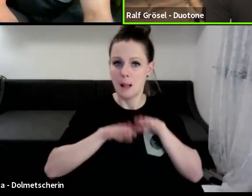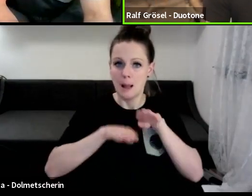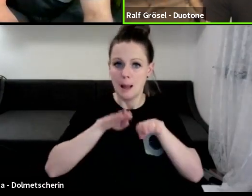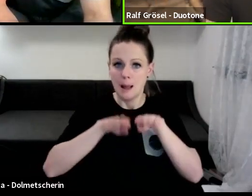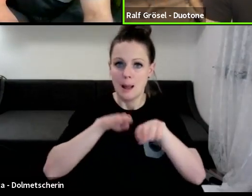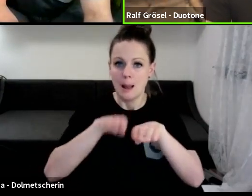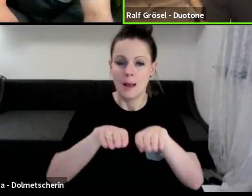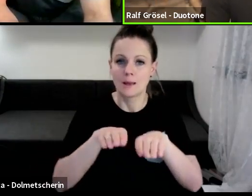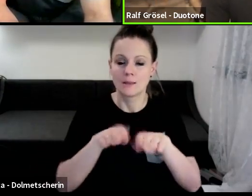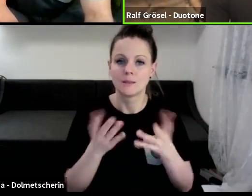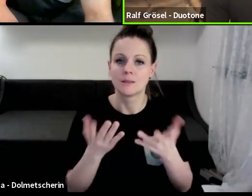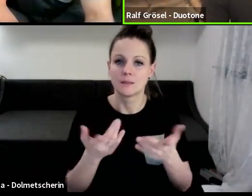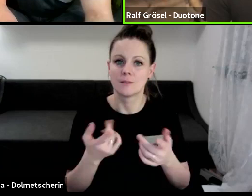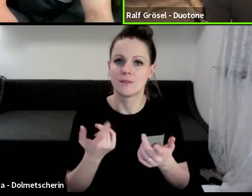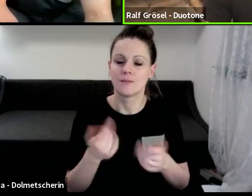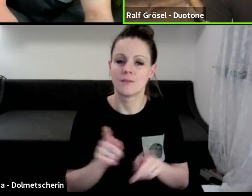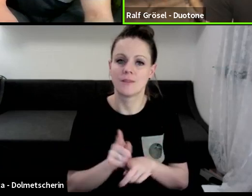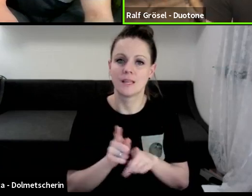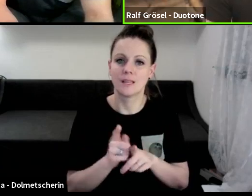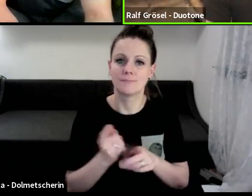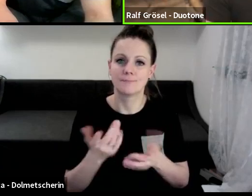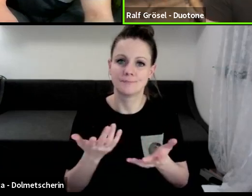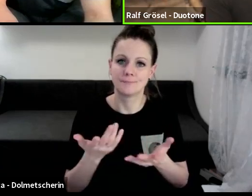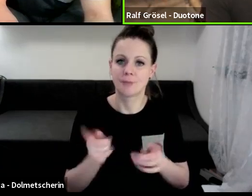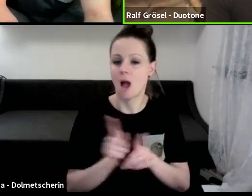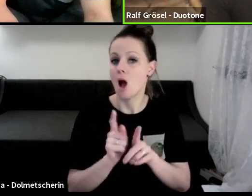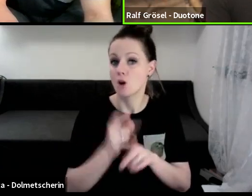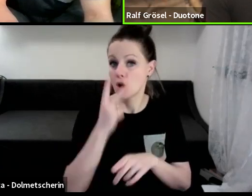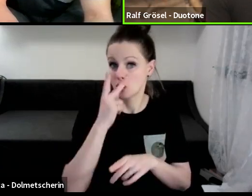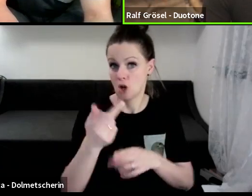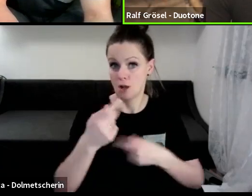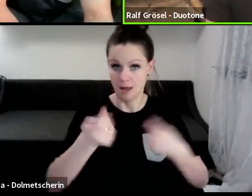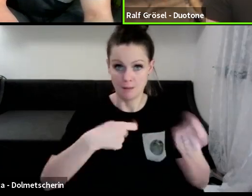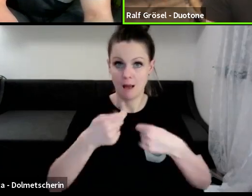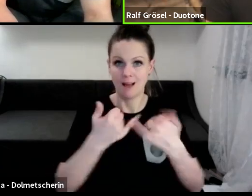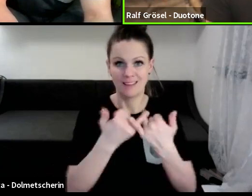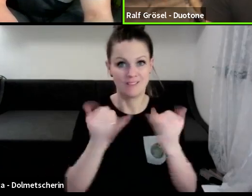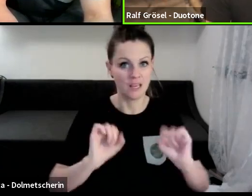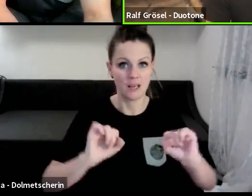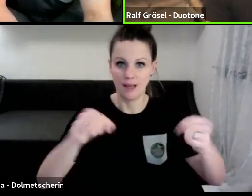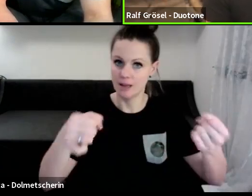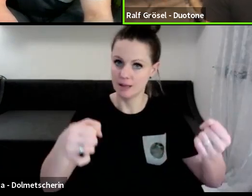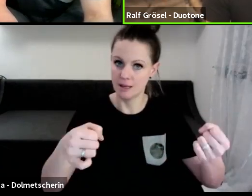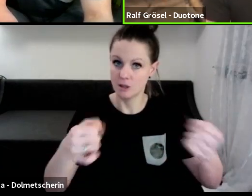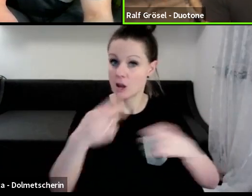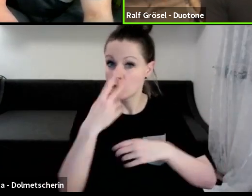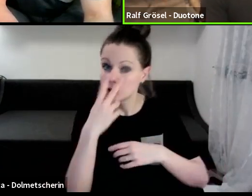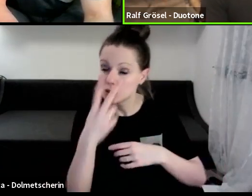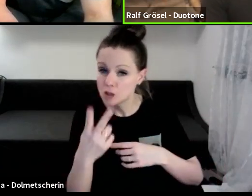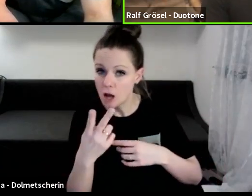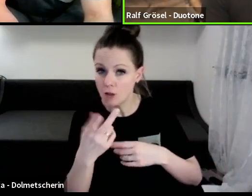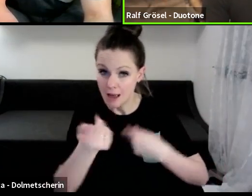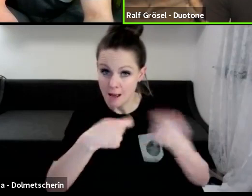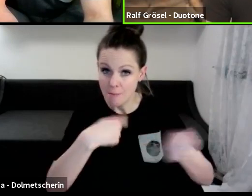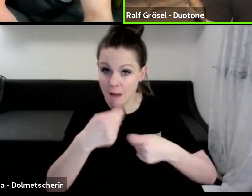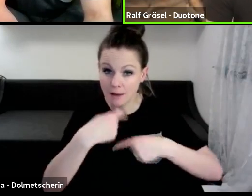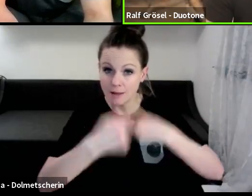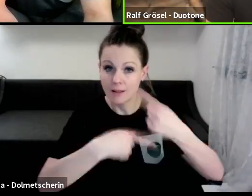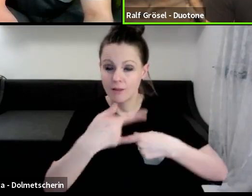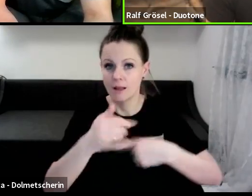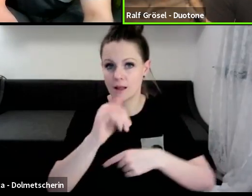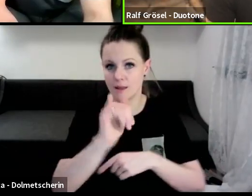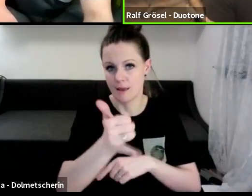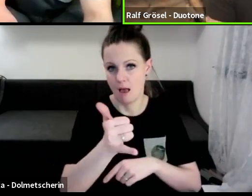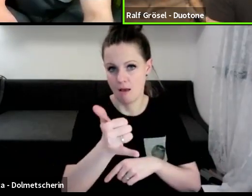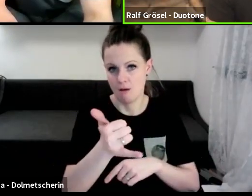zu hantieren, um quasi auch zu schauen, wie der Markt reagiert, zu schauen, ob sich der Markt weiterentwickelt. Und wenn